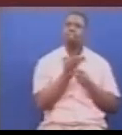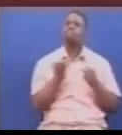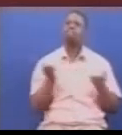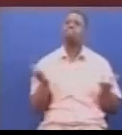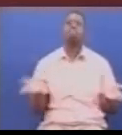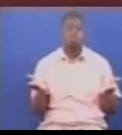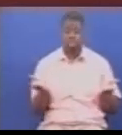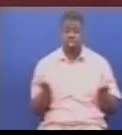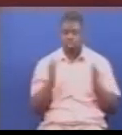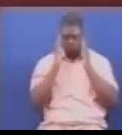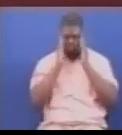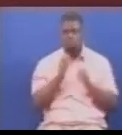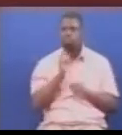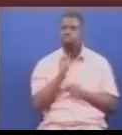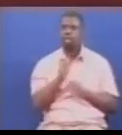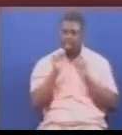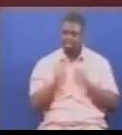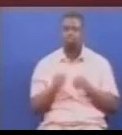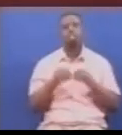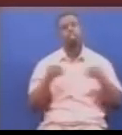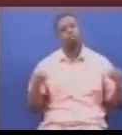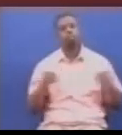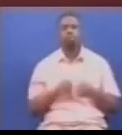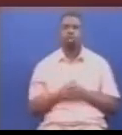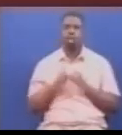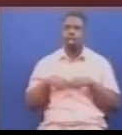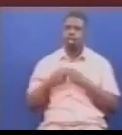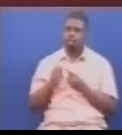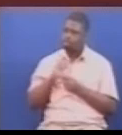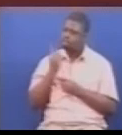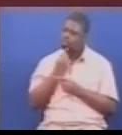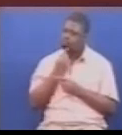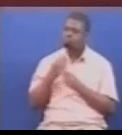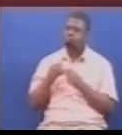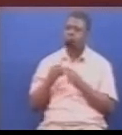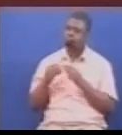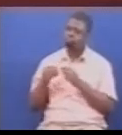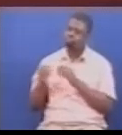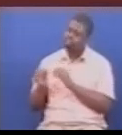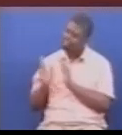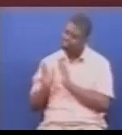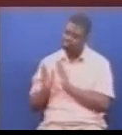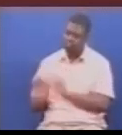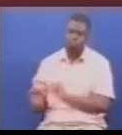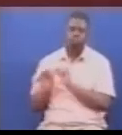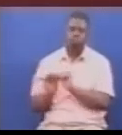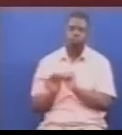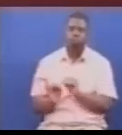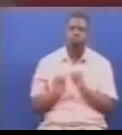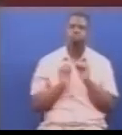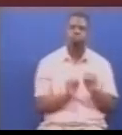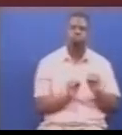mwishimua speaker, lazima kukuna ucheleweshwaji. Lakini pia majibu pia ya namlolongo huo huo, kutoka kwa mkemi ya mkuu wa serikali maabara,